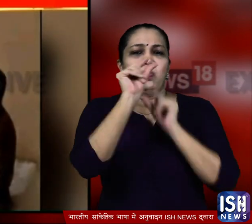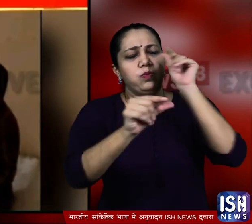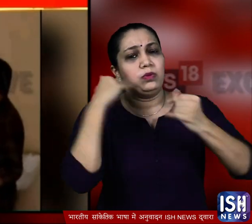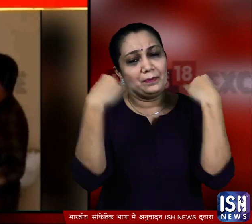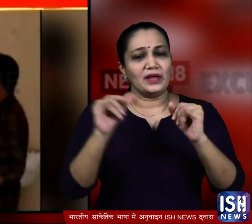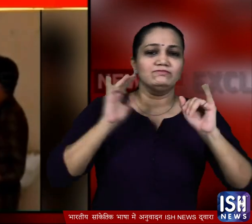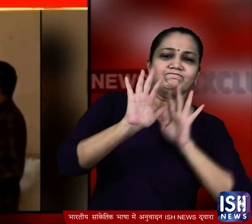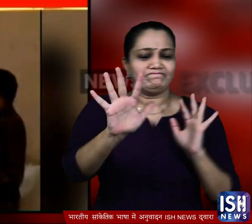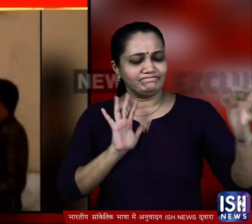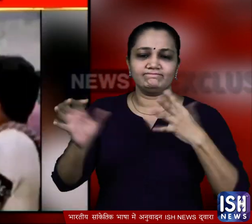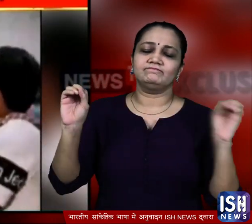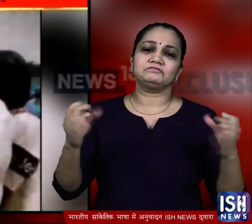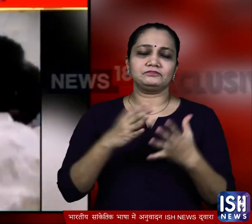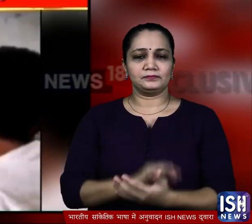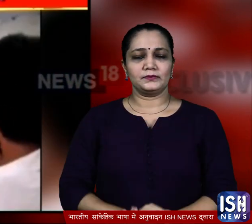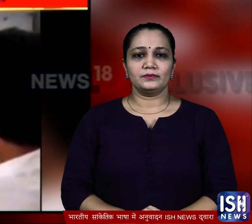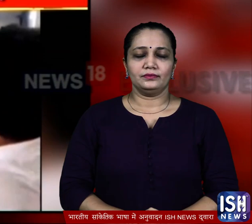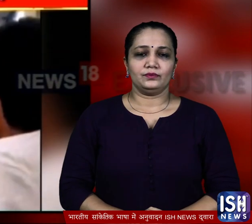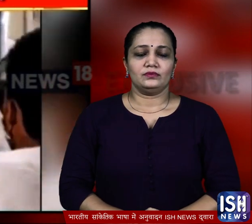वहां गाली गलोजके साथ धक्का मुक्की शुरू हो गए